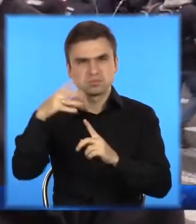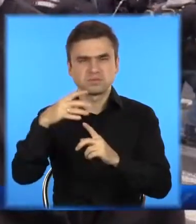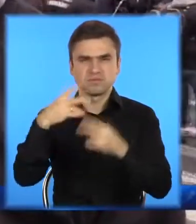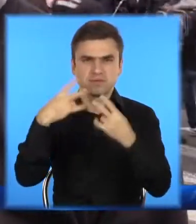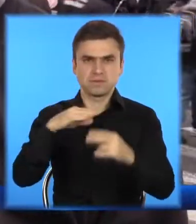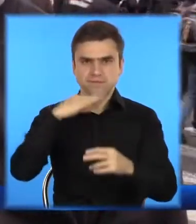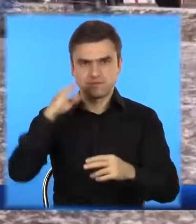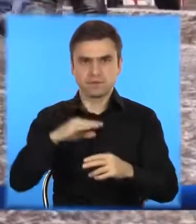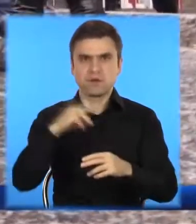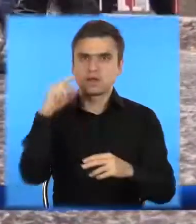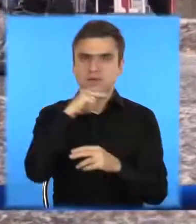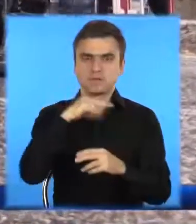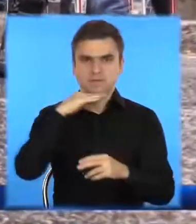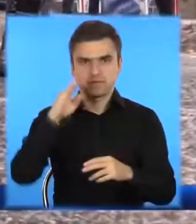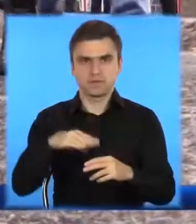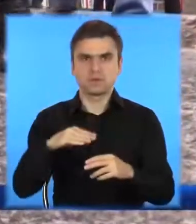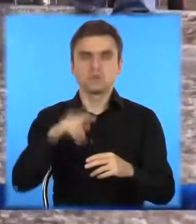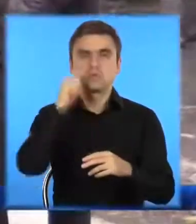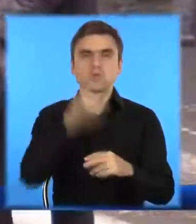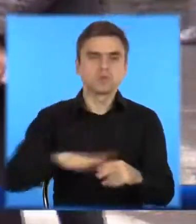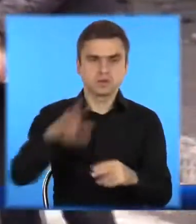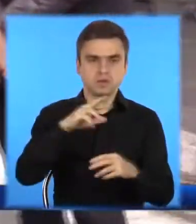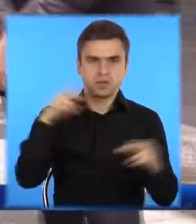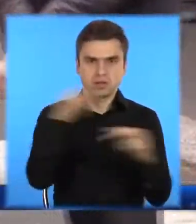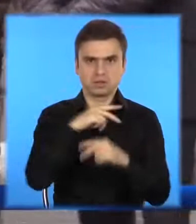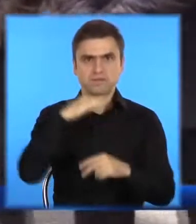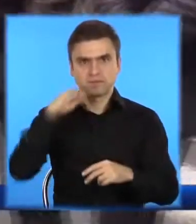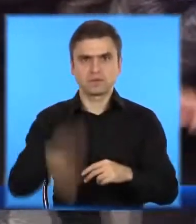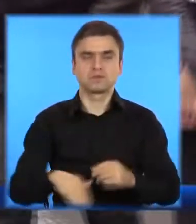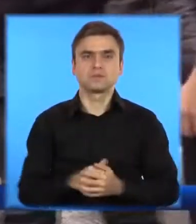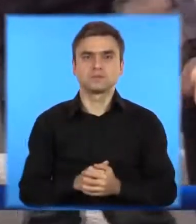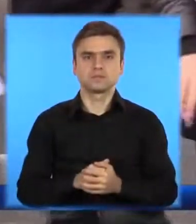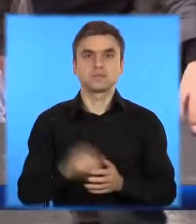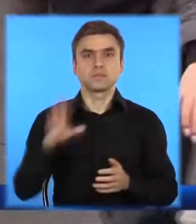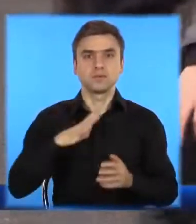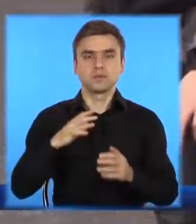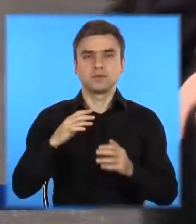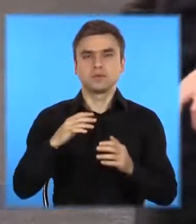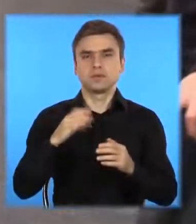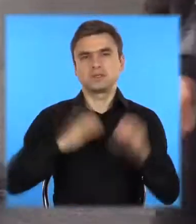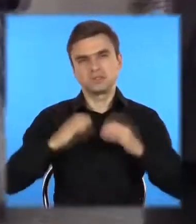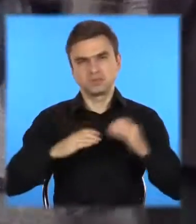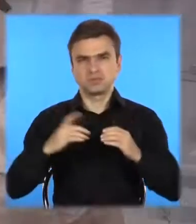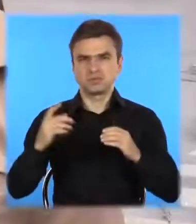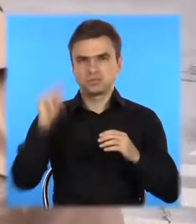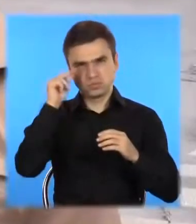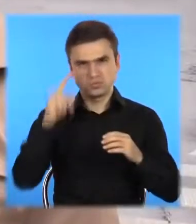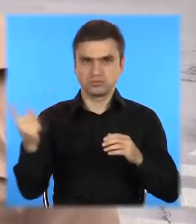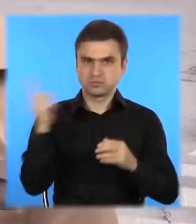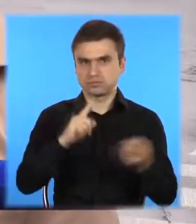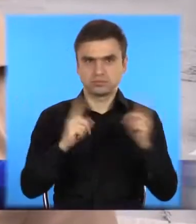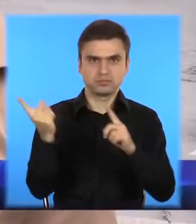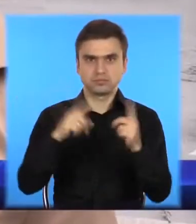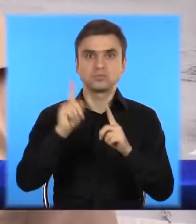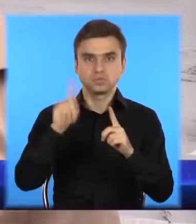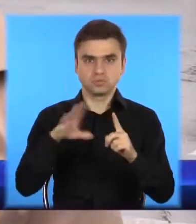само досить труїти Україну. Цього разу до акції приєдналося і студентство. Представники міських вишів також висловилися на акції. Наш